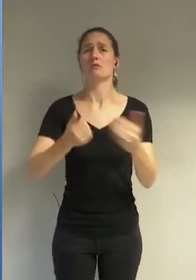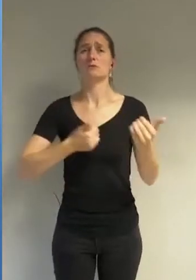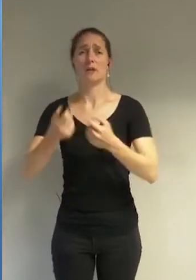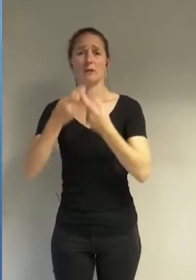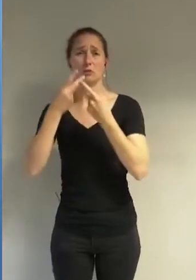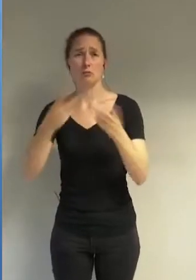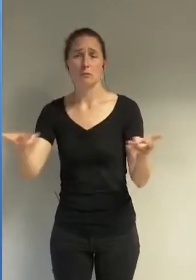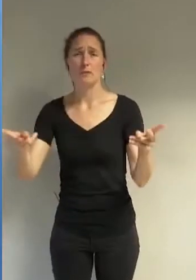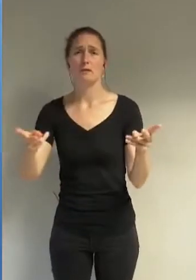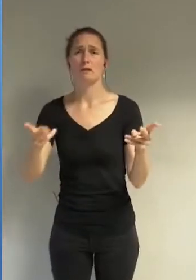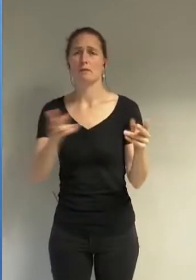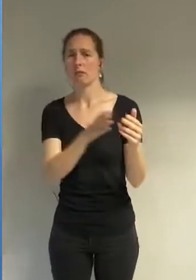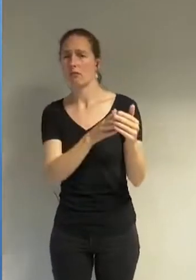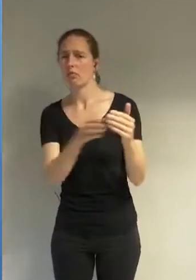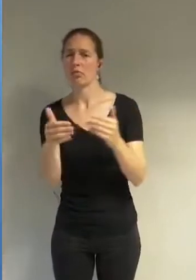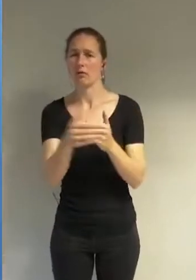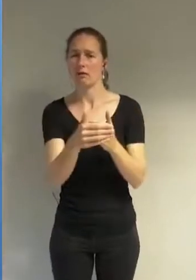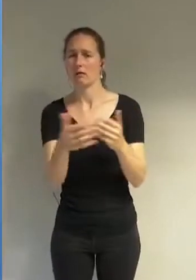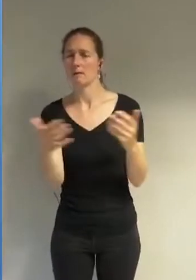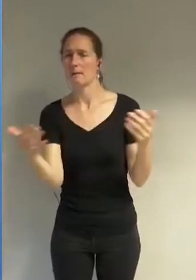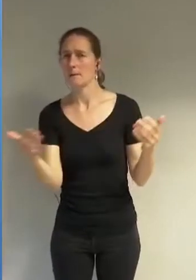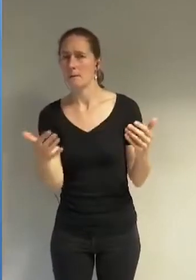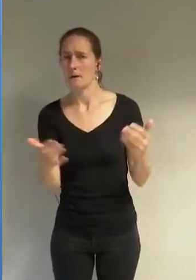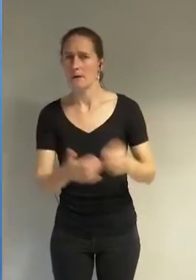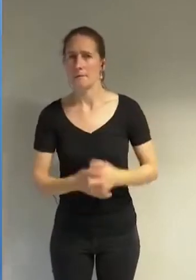identitaire du port du burkini